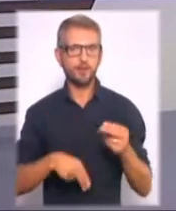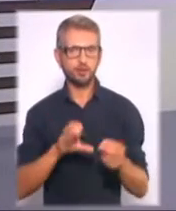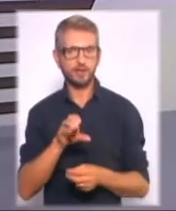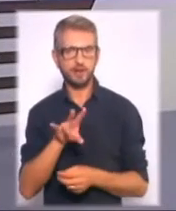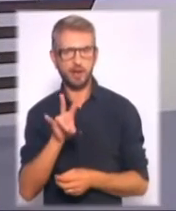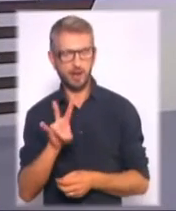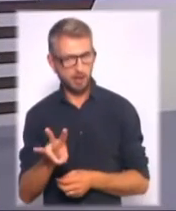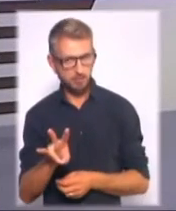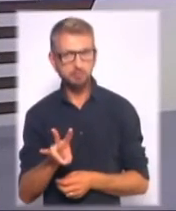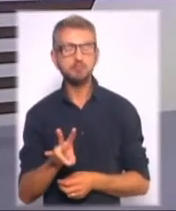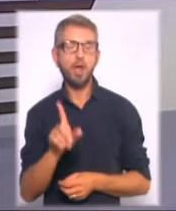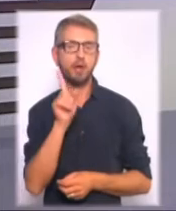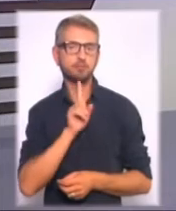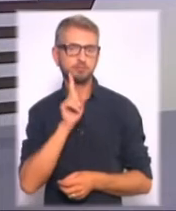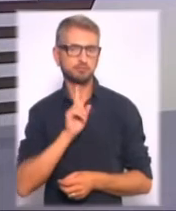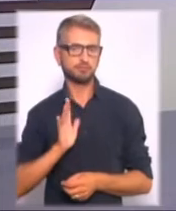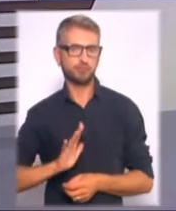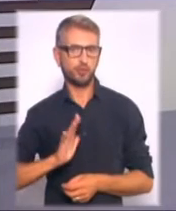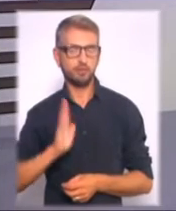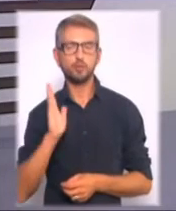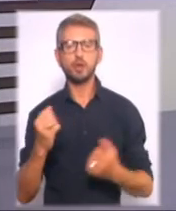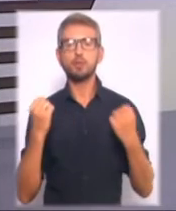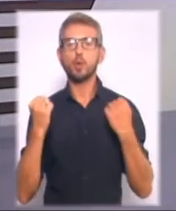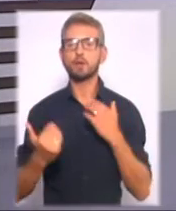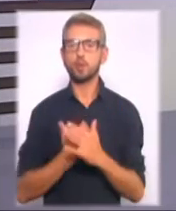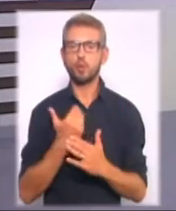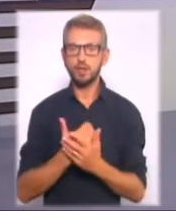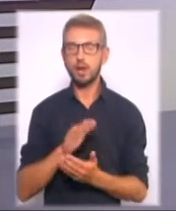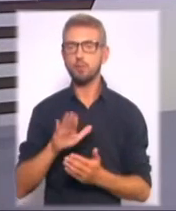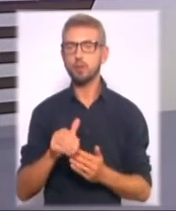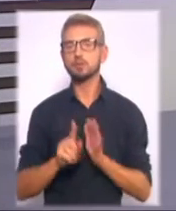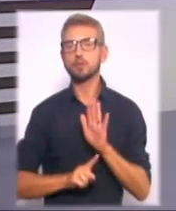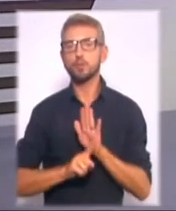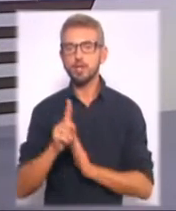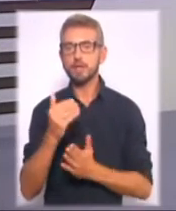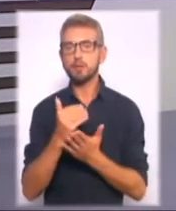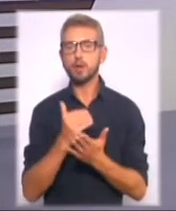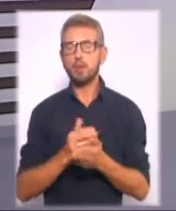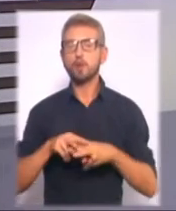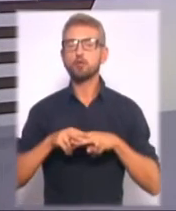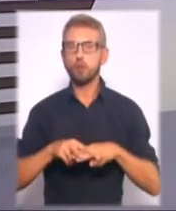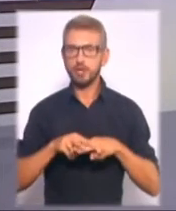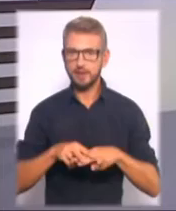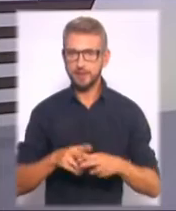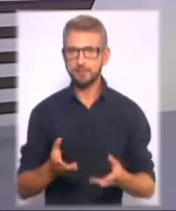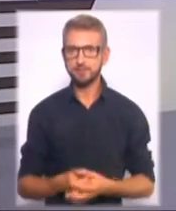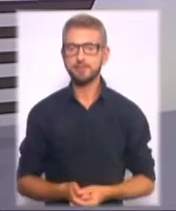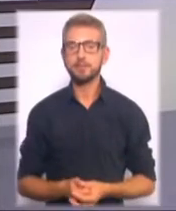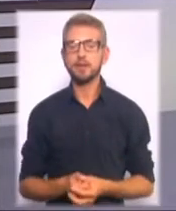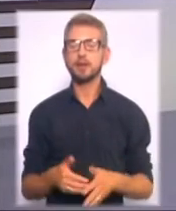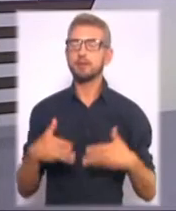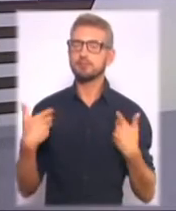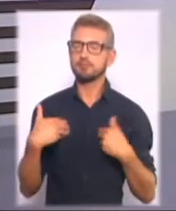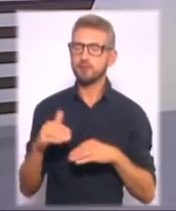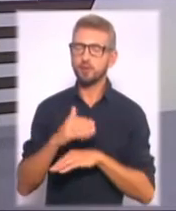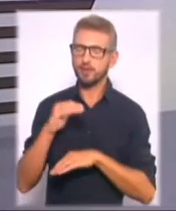Перемикати не варто, бо ще будуть спортивні новини, після яких розпочнеться програма «Столиця». Сергій Дойко зараз вже вітатиметься із глядачами. Добрий